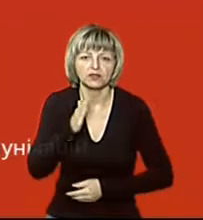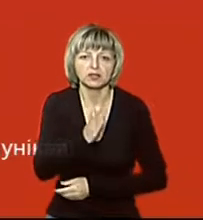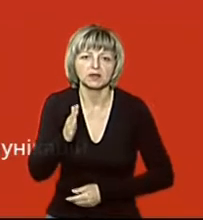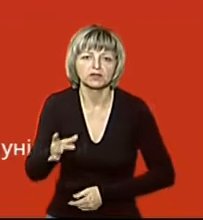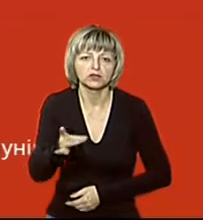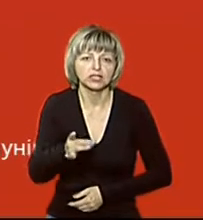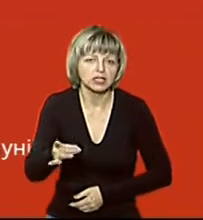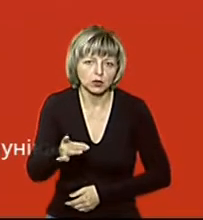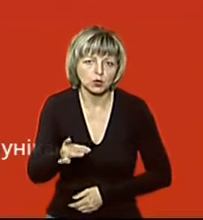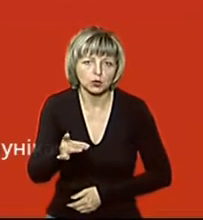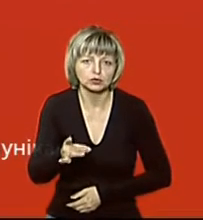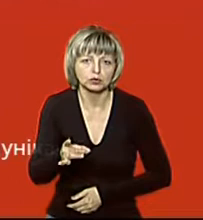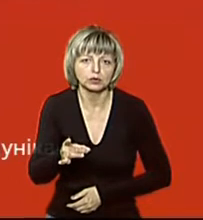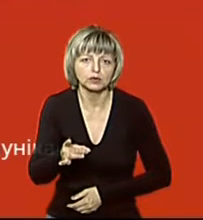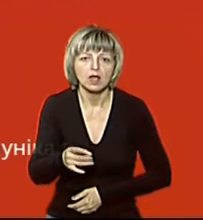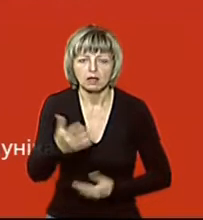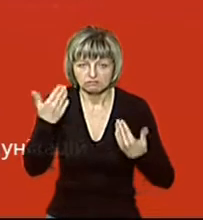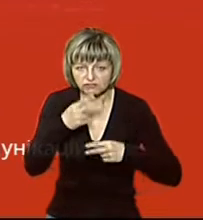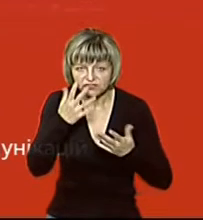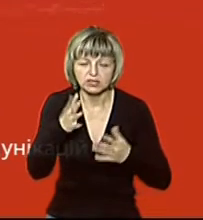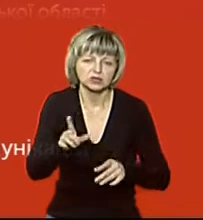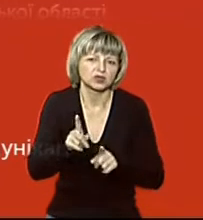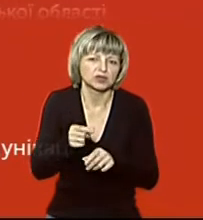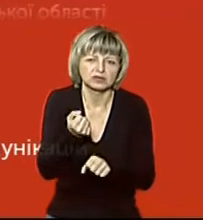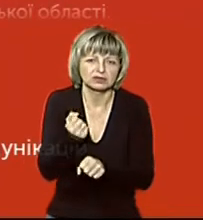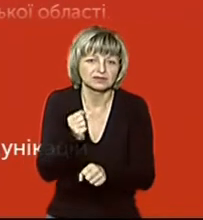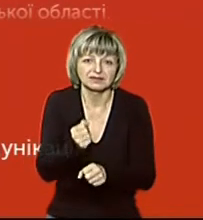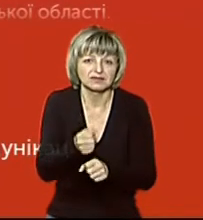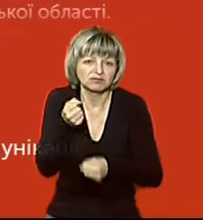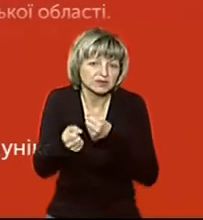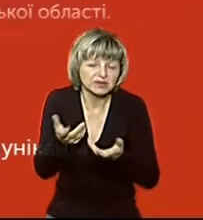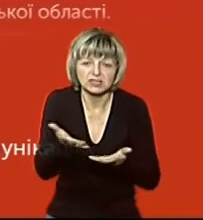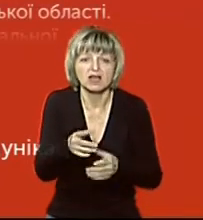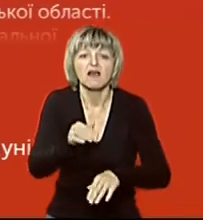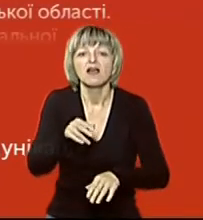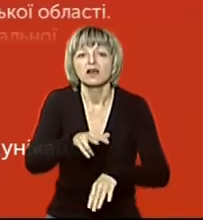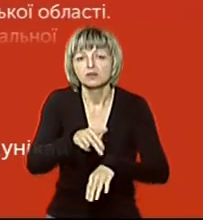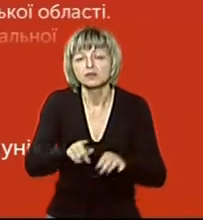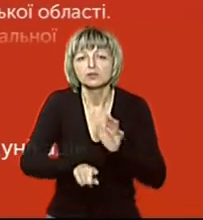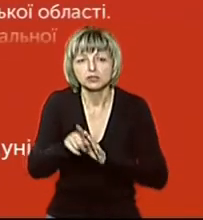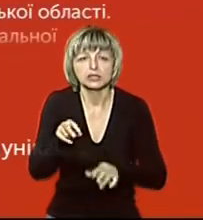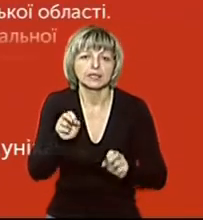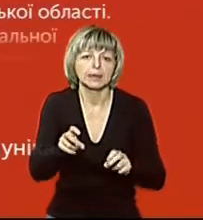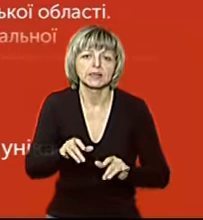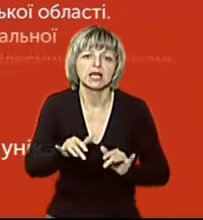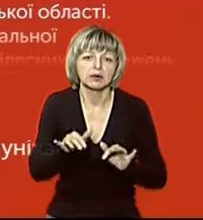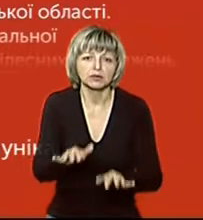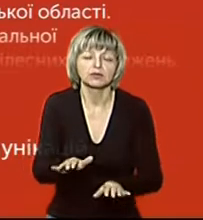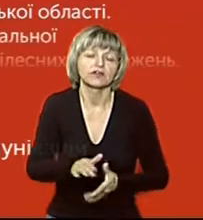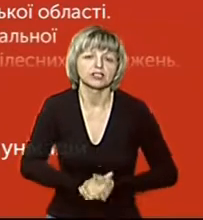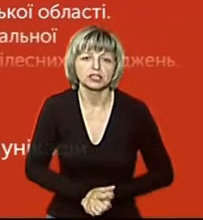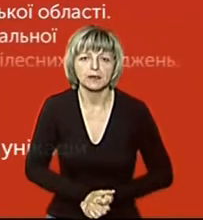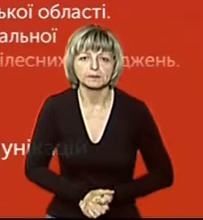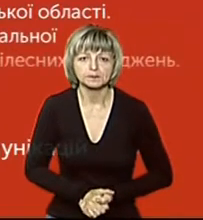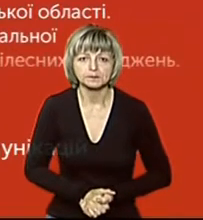його тілі були видами тілесні ошкодження. Відповідно, за цим фактом слідчі розпочали кримінальне провадження за частиною першої статті